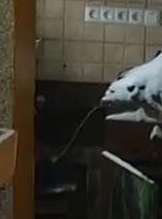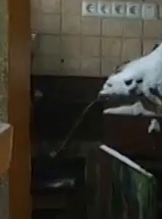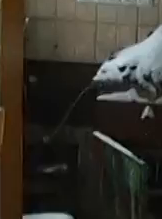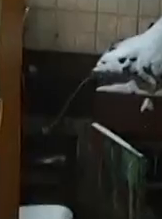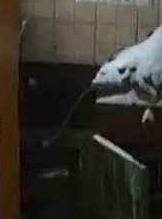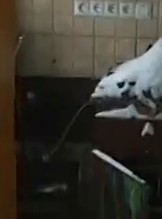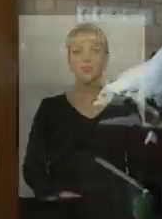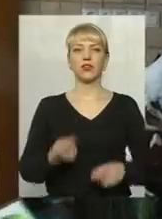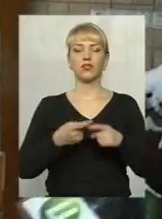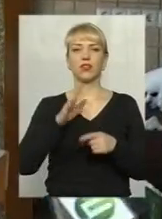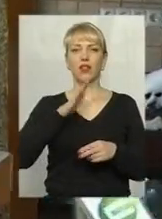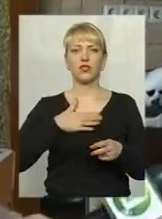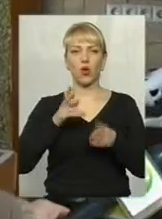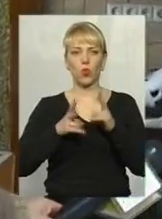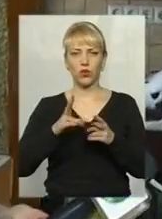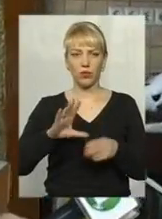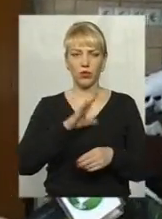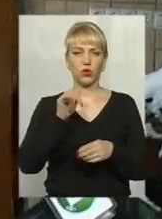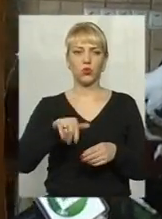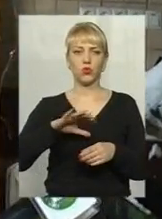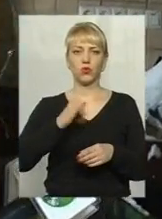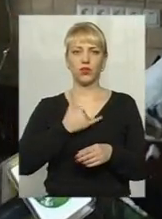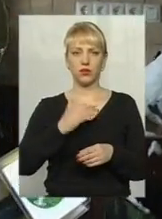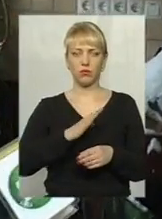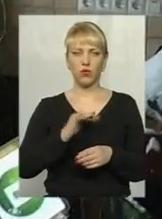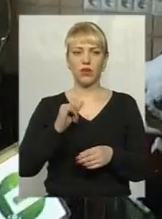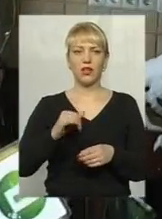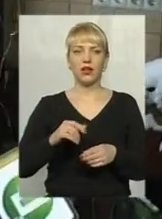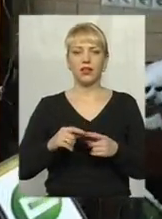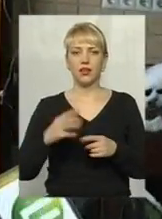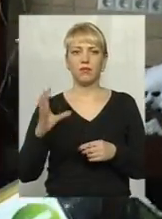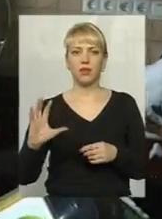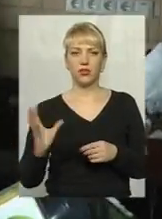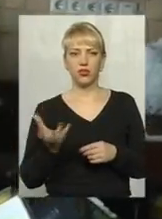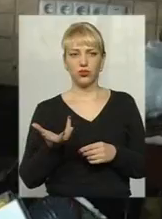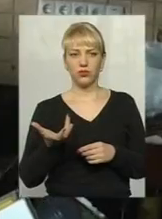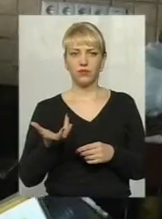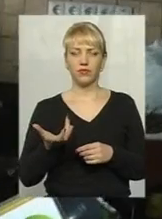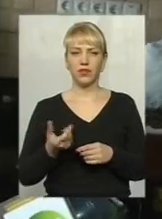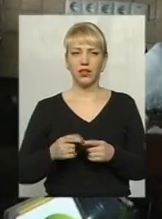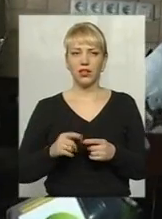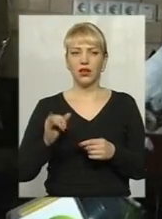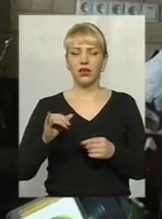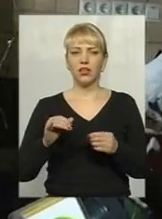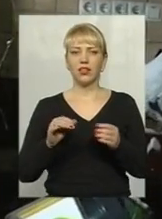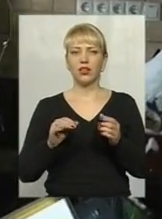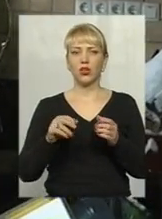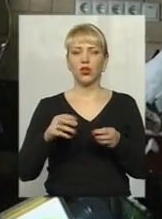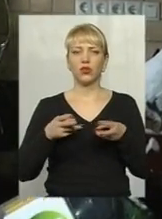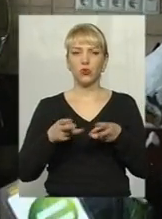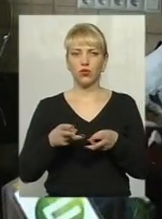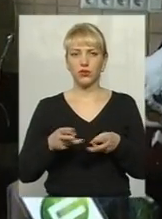Це наша кухня була тут, було в нас і мікрохвильова піч, і електродуховка була,